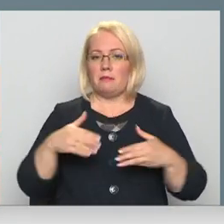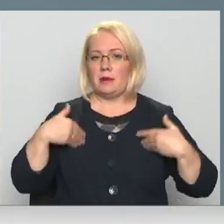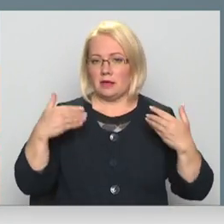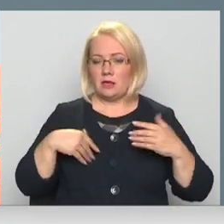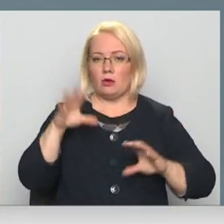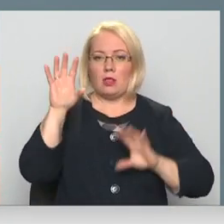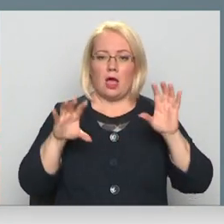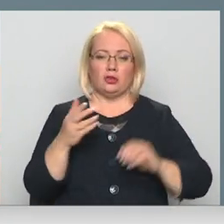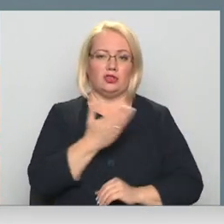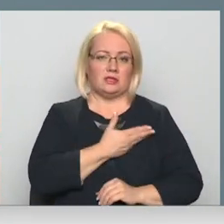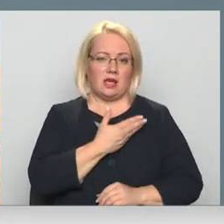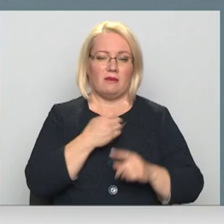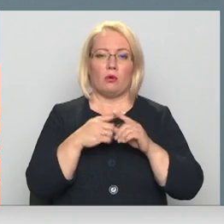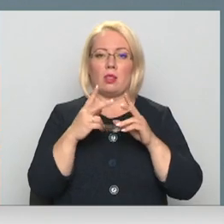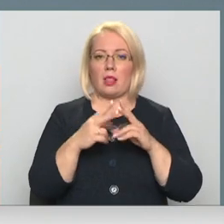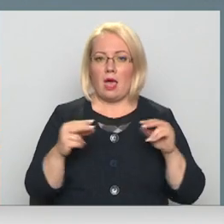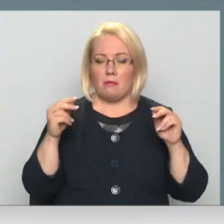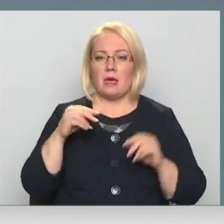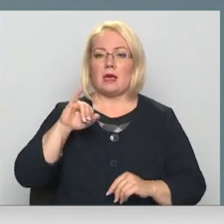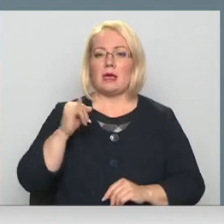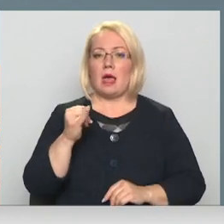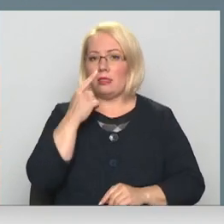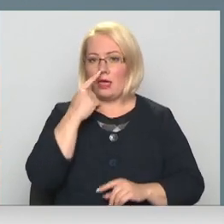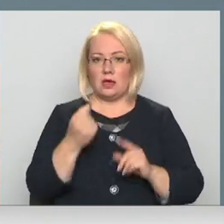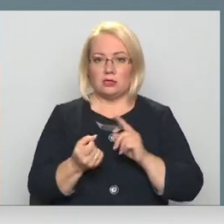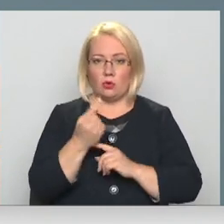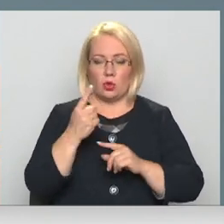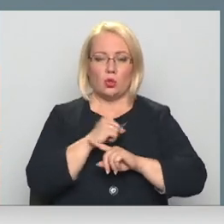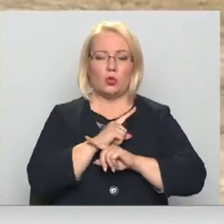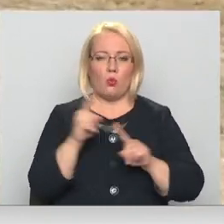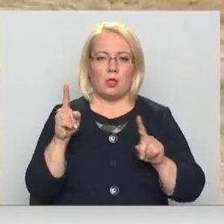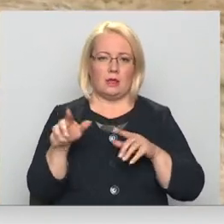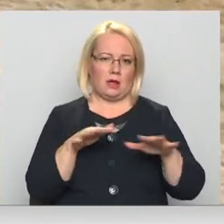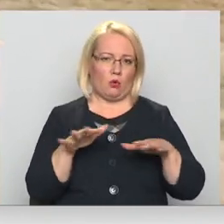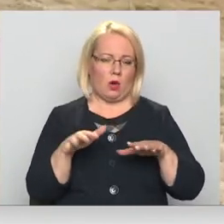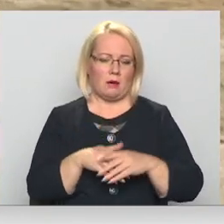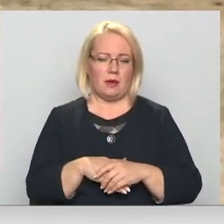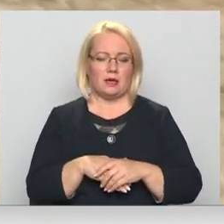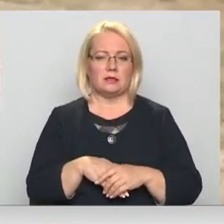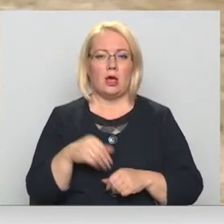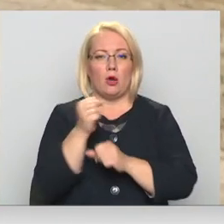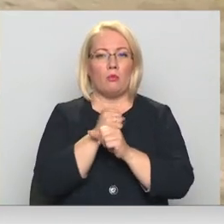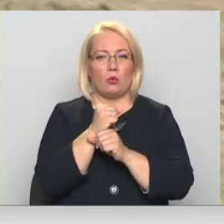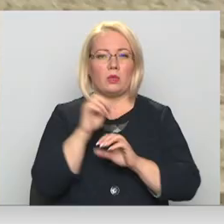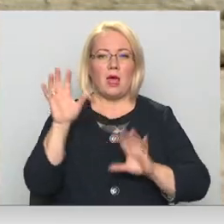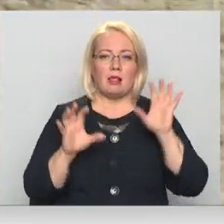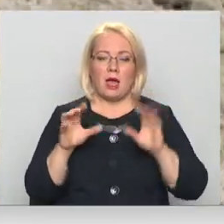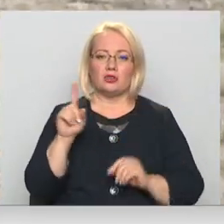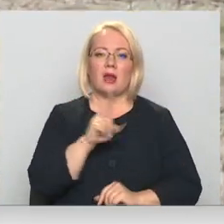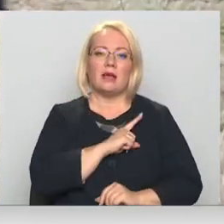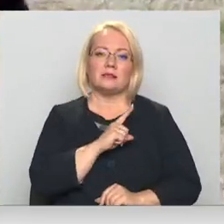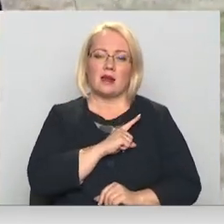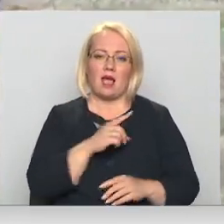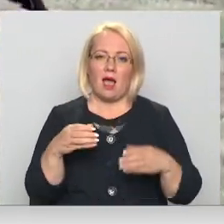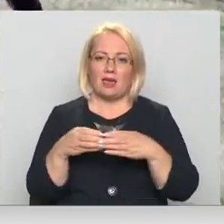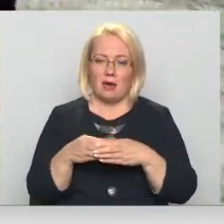lāči ir dzīvi un veseli un laimīgi. Ja neizdodās, nekavējoties, rīkojamies. Prūnie lāči Latvijā ir aizsargājami.